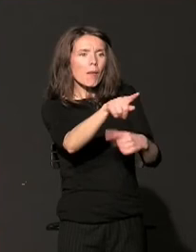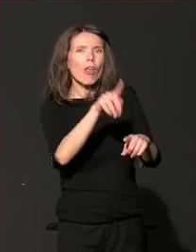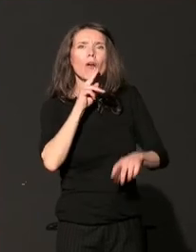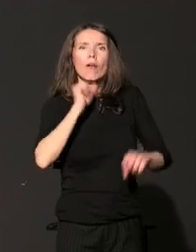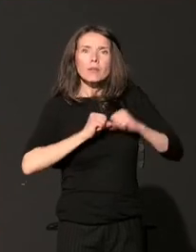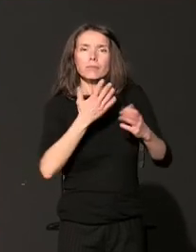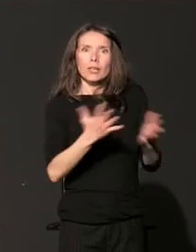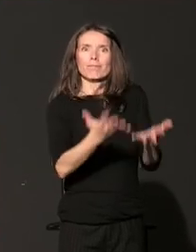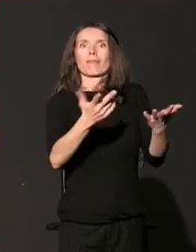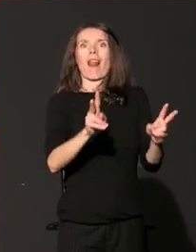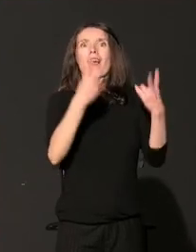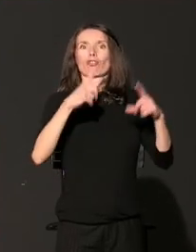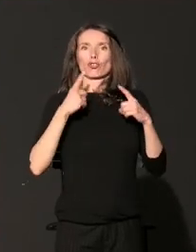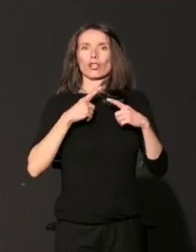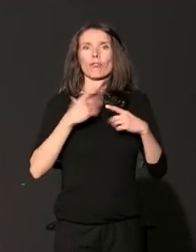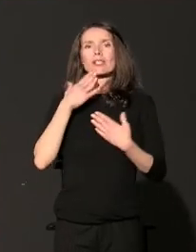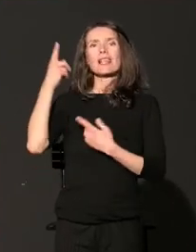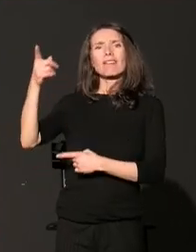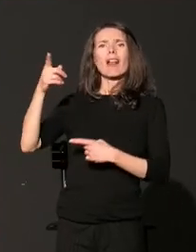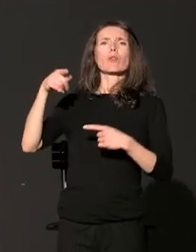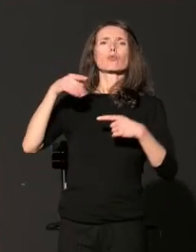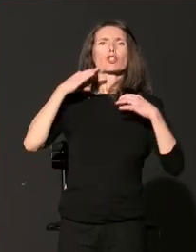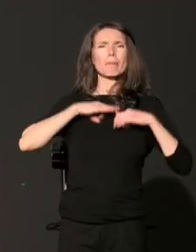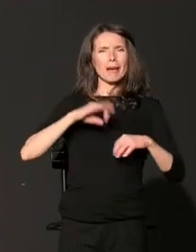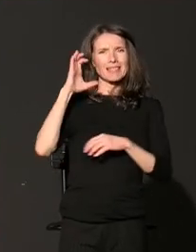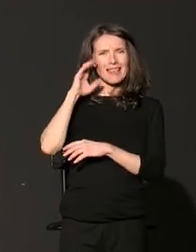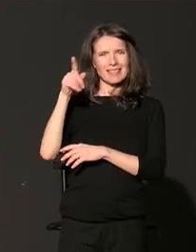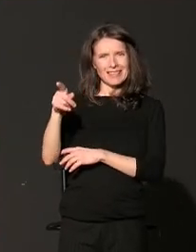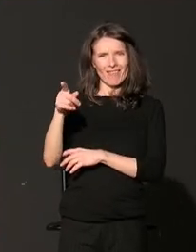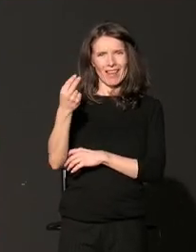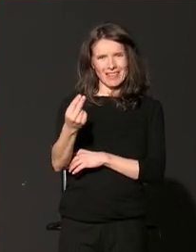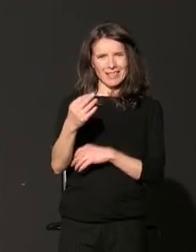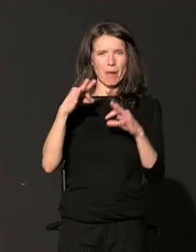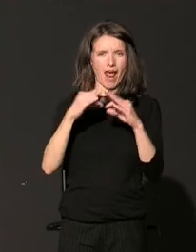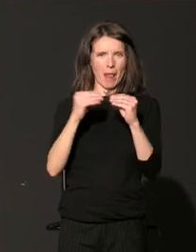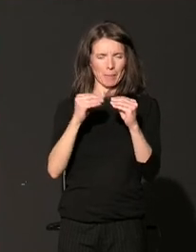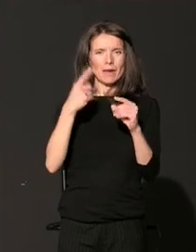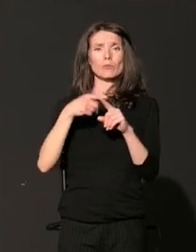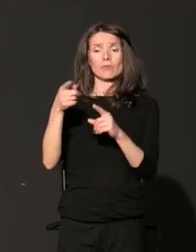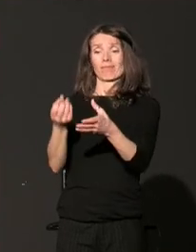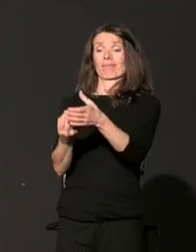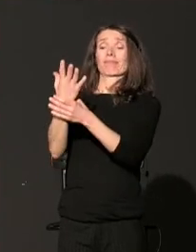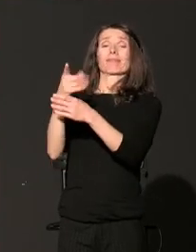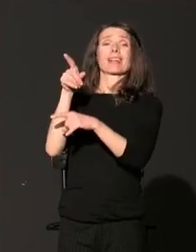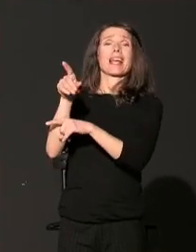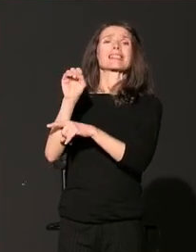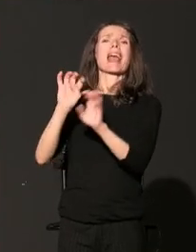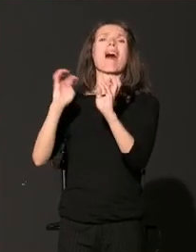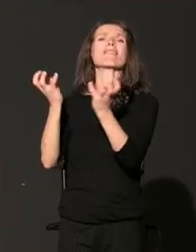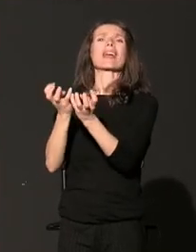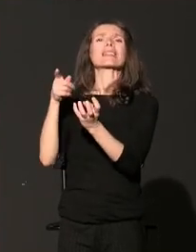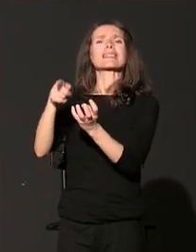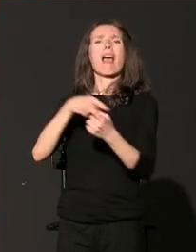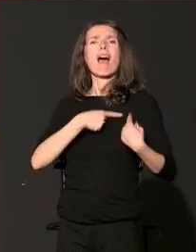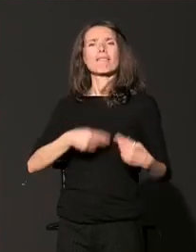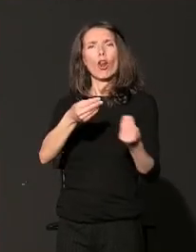predsednice Vlade Republike Srbije, Ana Brnabić, i formiranju saveta za filantropiju na čijem je čelu,